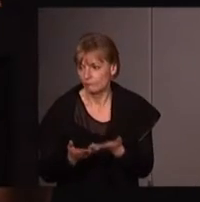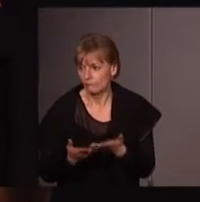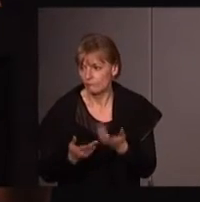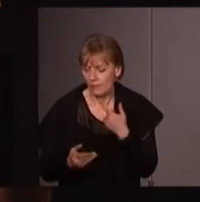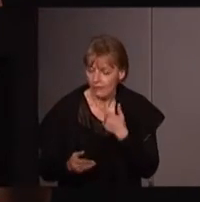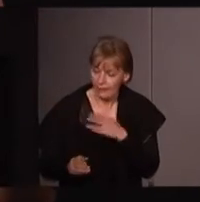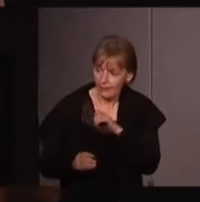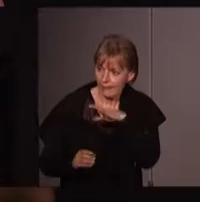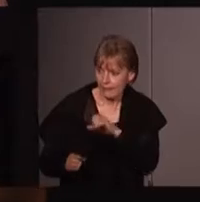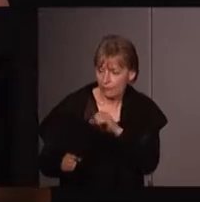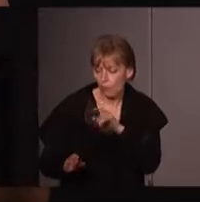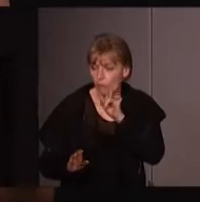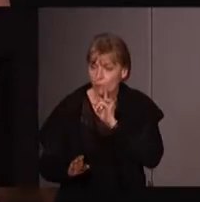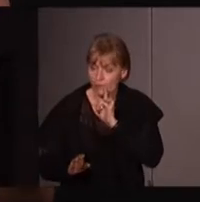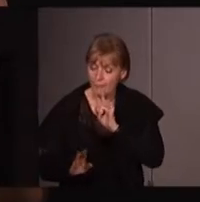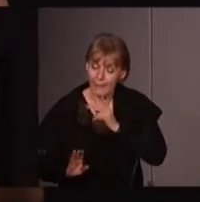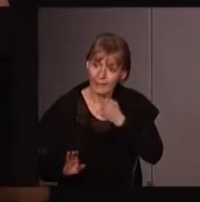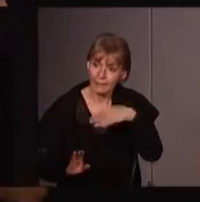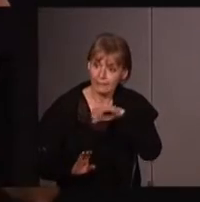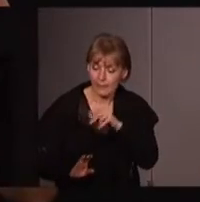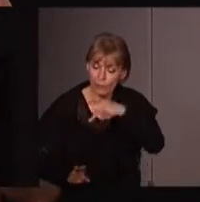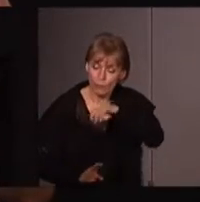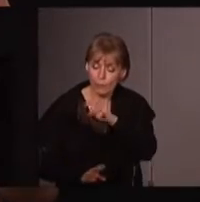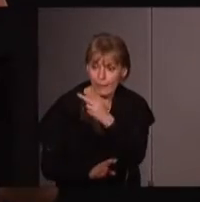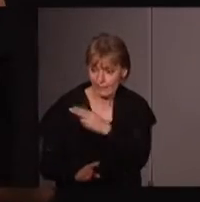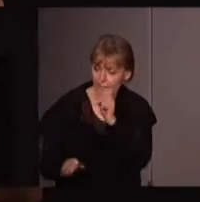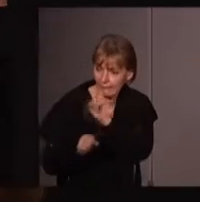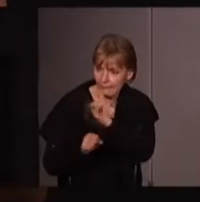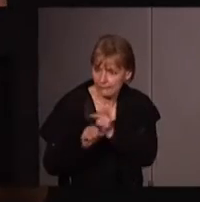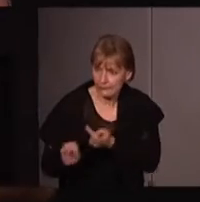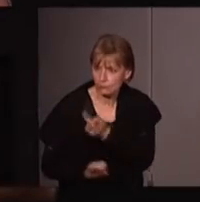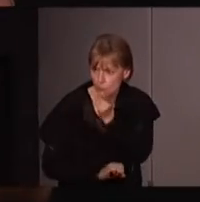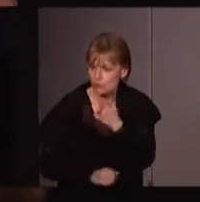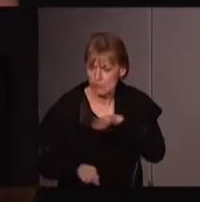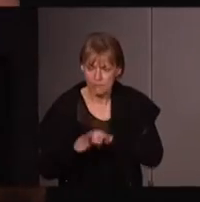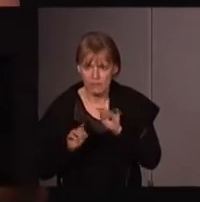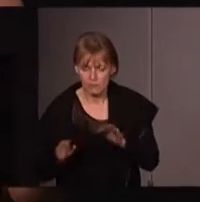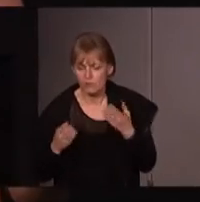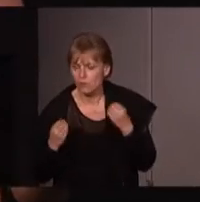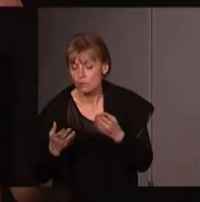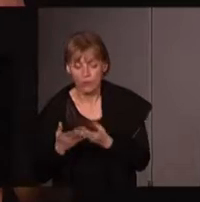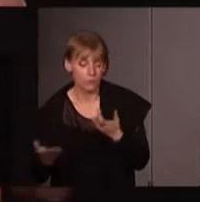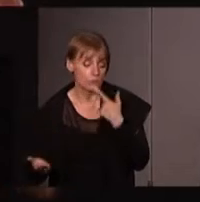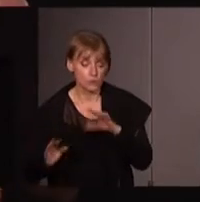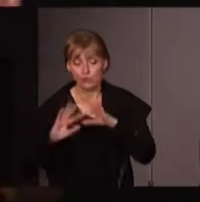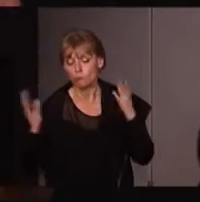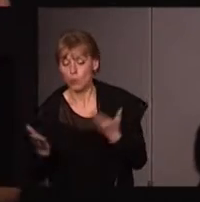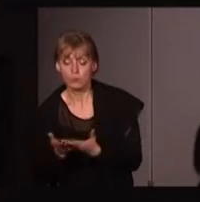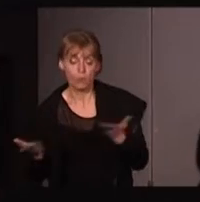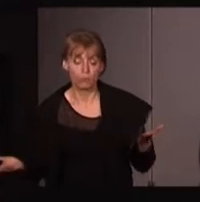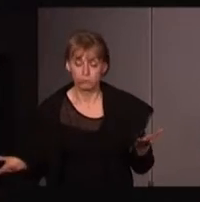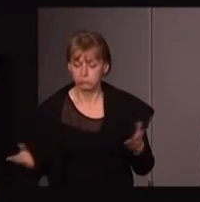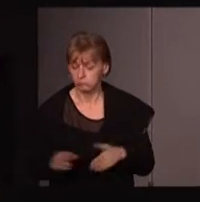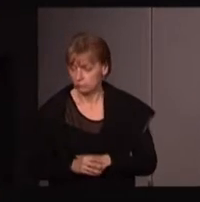-féministe néopayen, mais sauf que la plupart du temps aussi, souvent, enfin, pas la plupart du temps, mais très régulièrement, on considère qu'l'éco-féministe, c'est l'éco-féministe néopayen, donc ça remet au même.